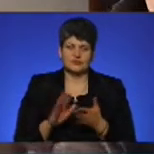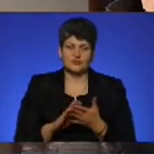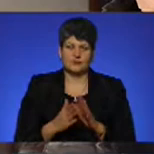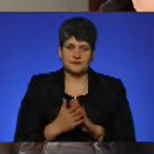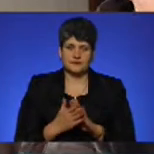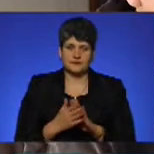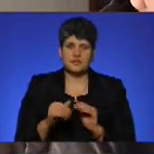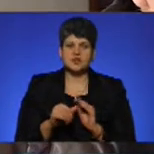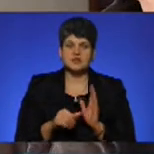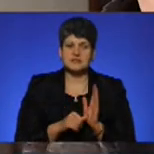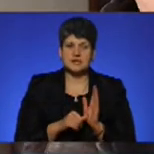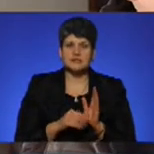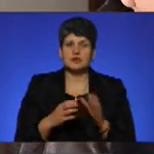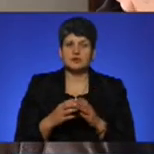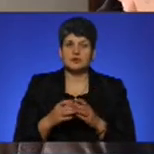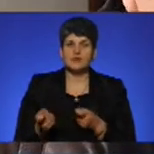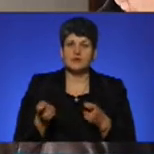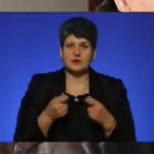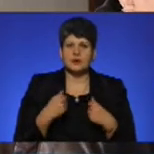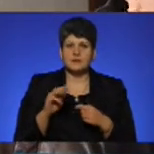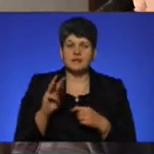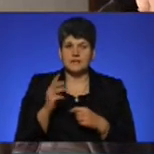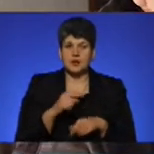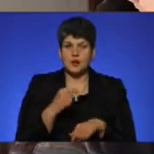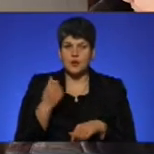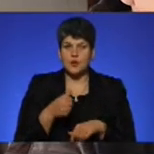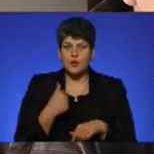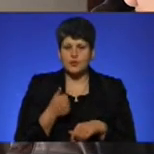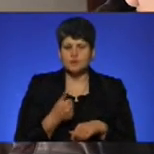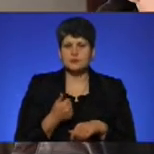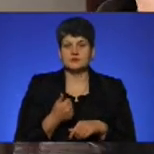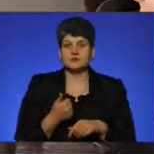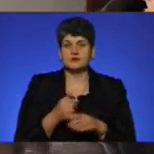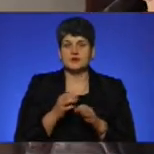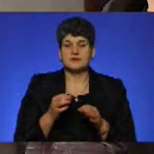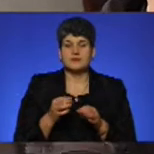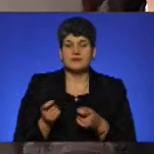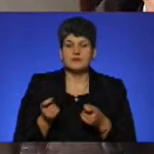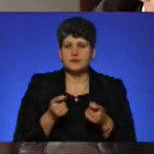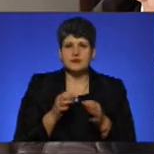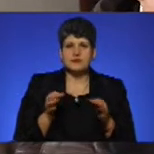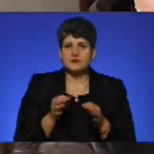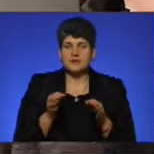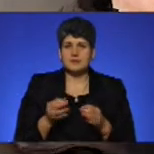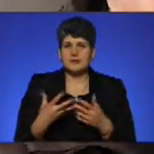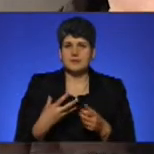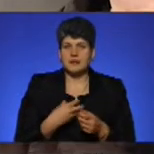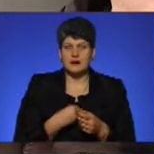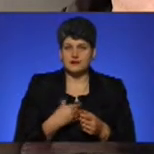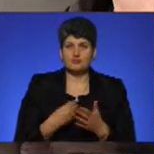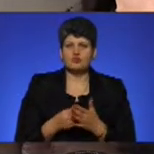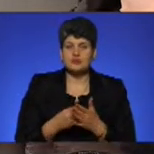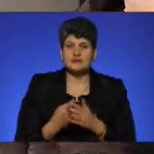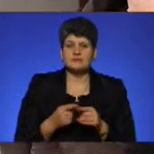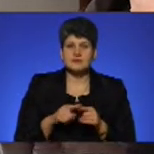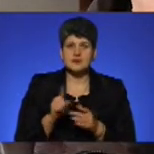пільгових категорій возимо, і нам не платять. У бюджеті на